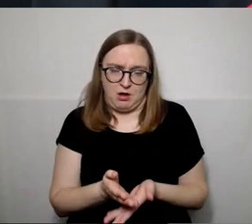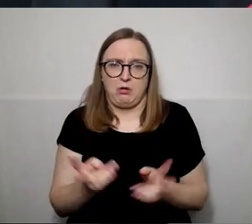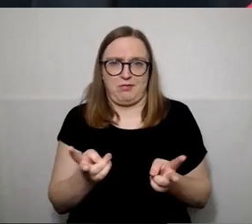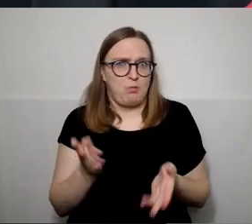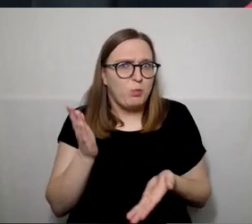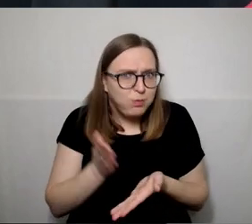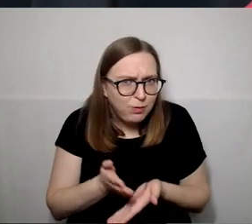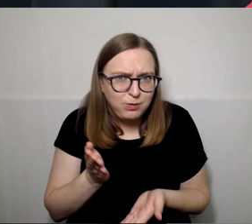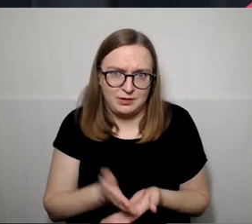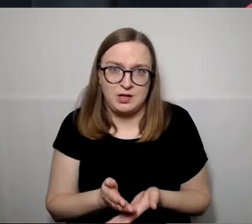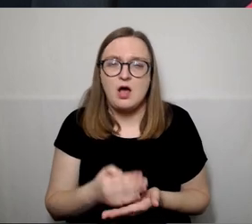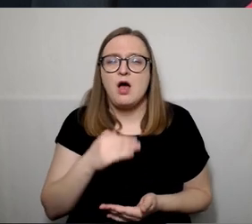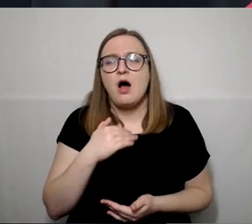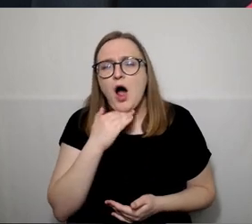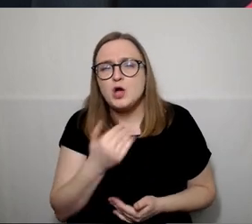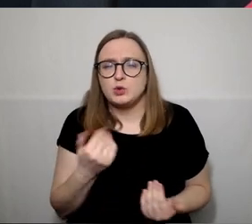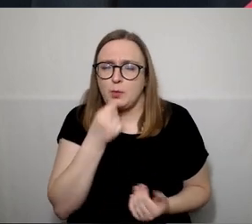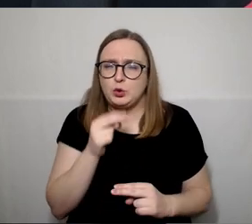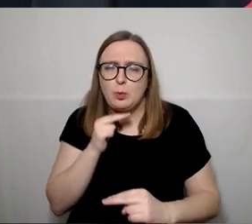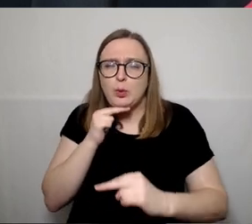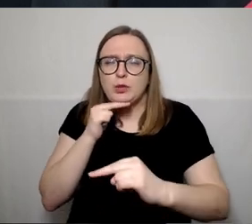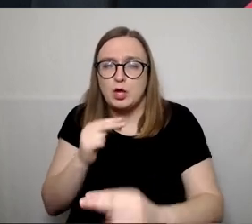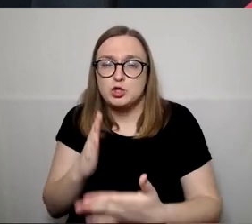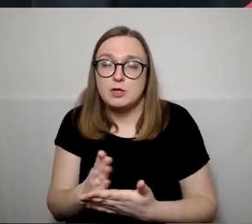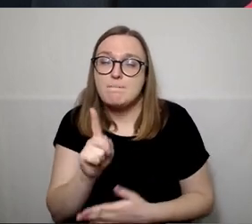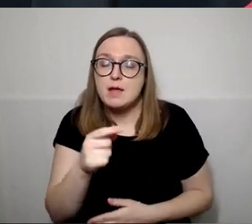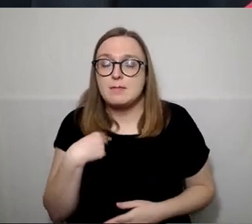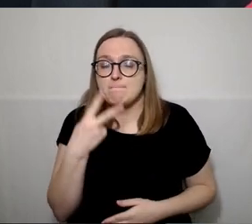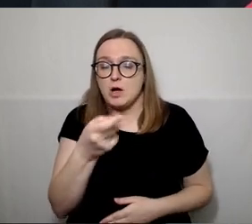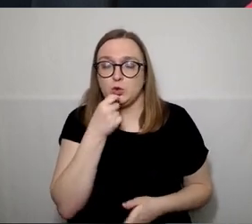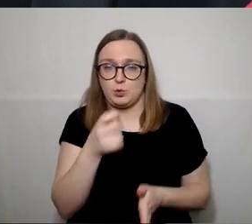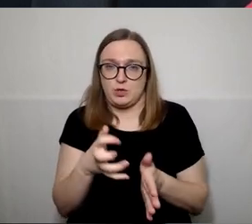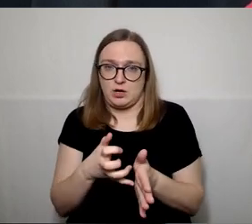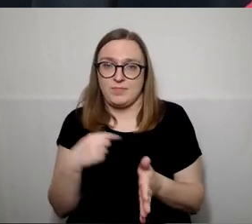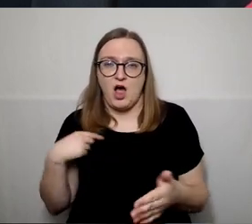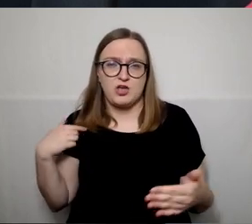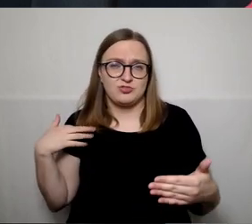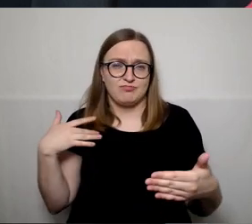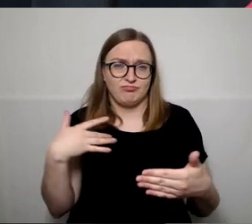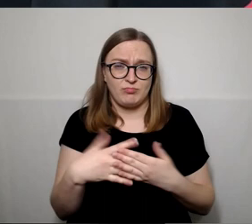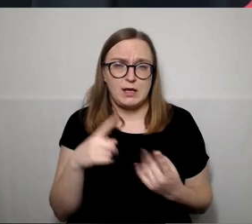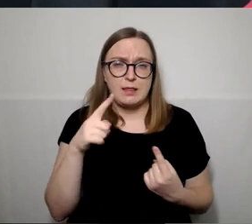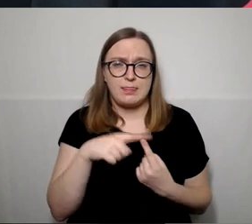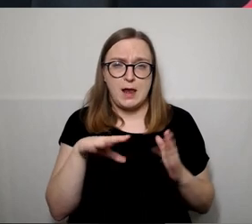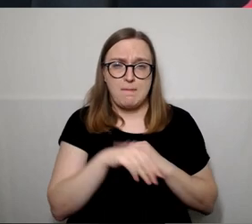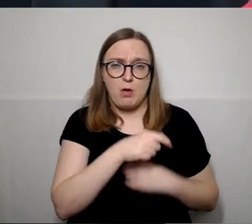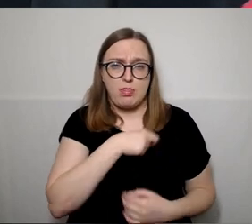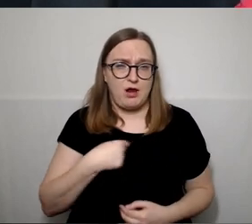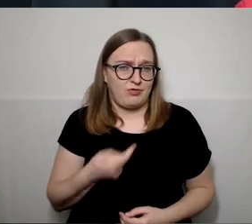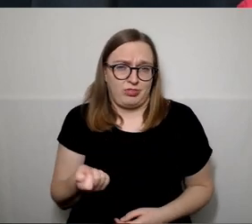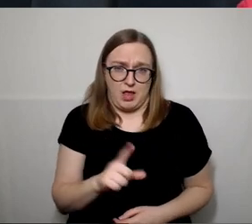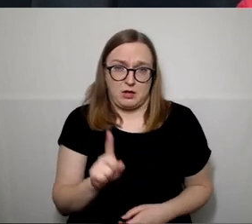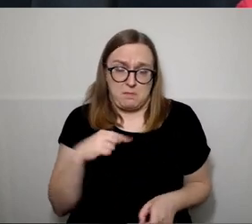atsižvelgiama, bet ko aš pasigendu, aš nebuvau iki šiol tarybos narė. Todėl, kaip gyventojas galiu iš šono